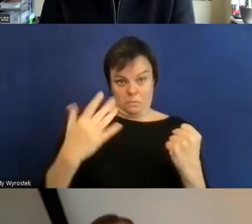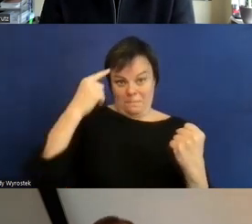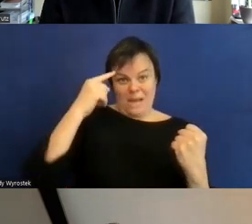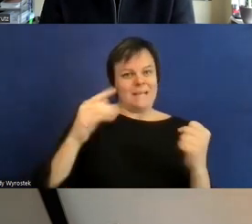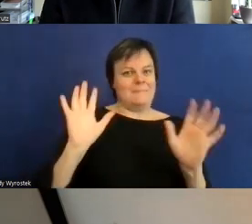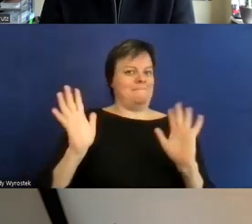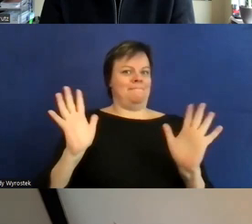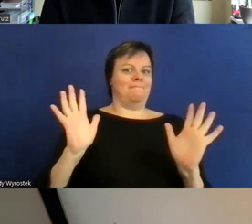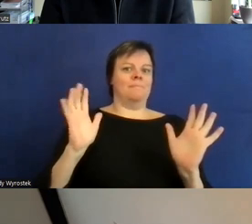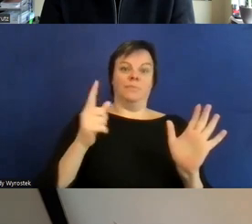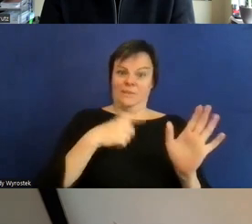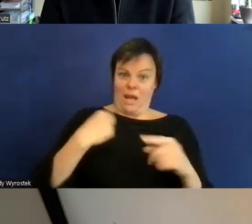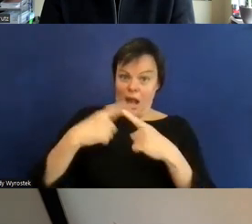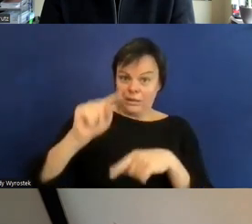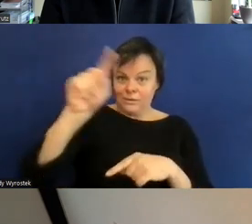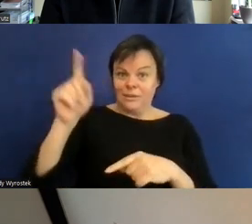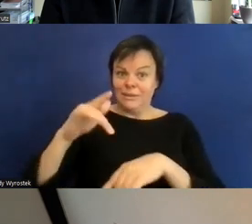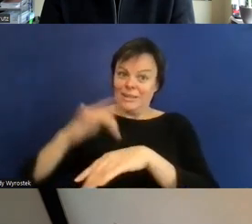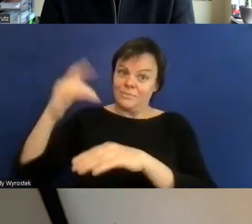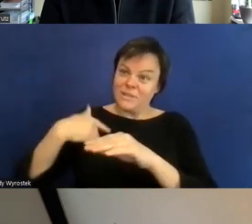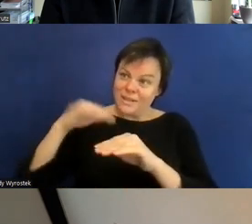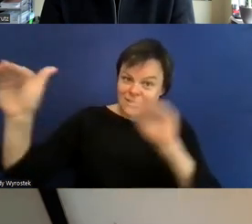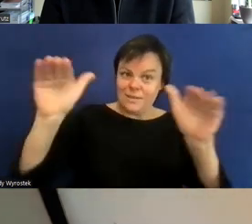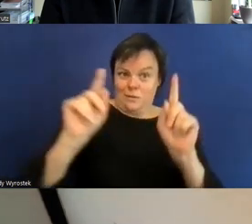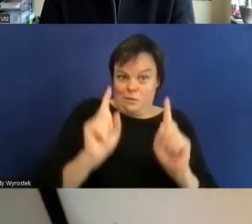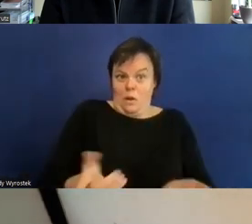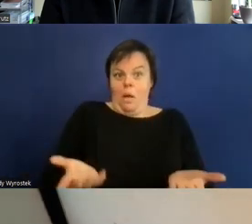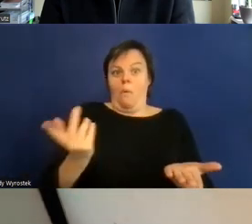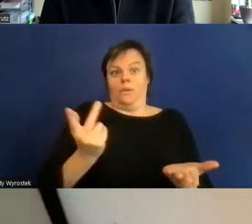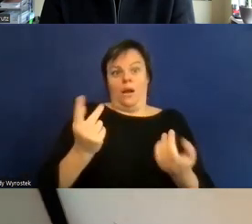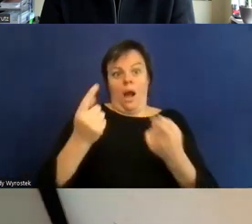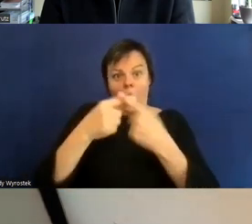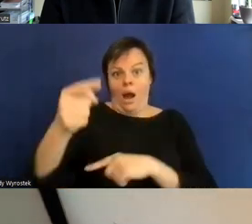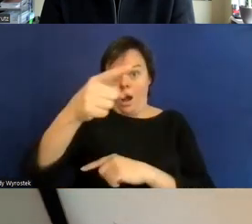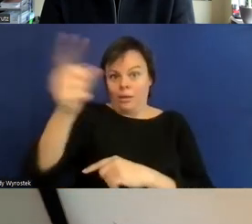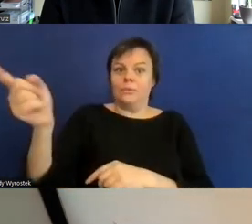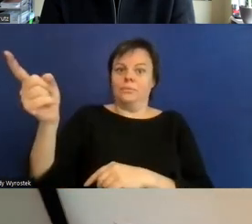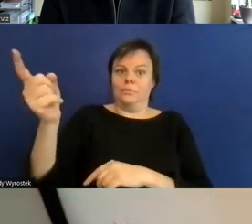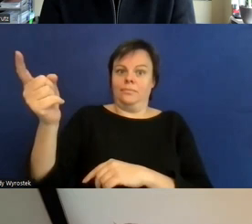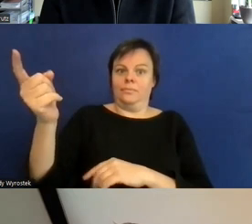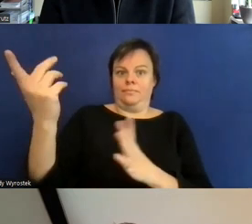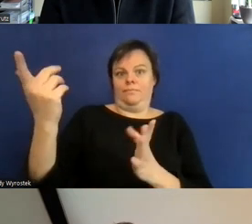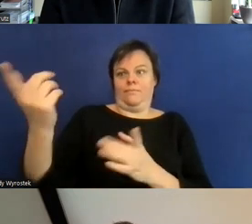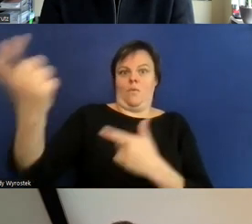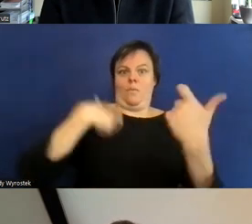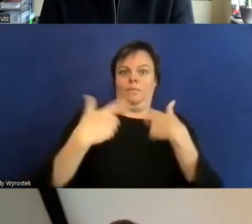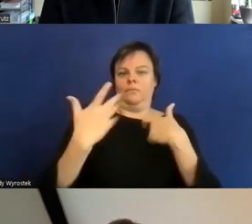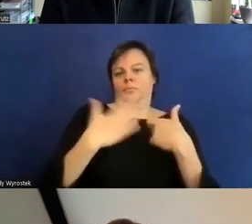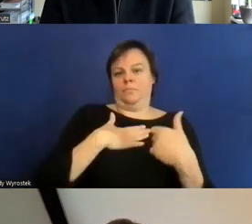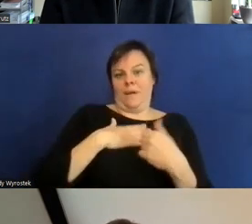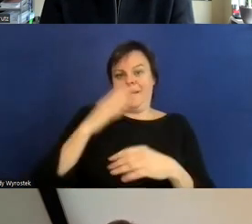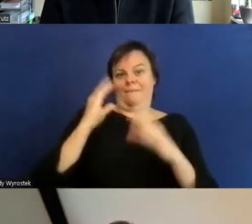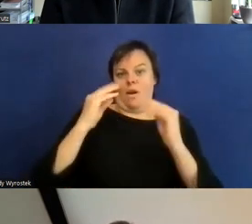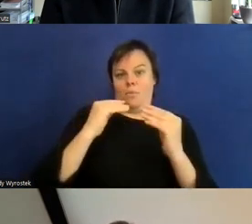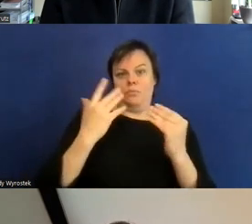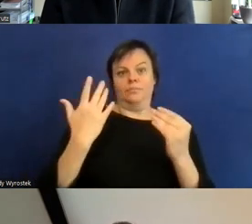wie also meiner Erfahrung nach gibt es sehr viel Informationsmaterialien in englischer Sprache